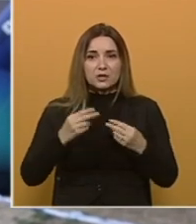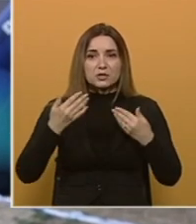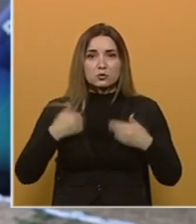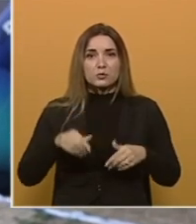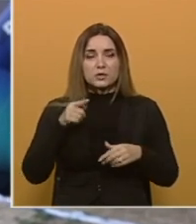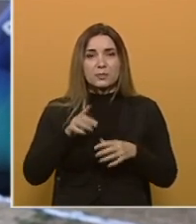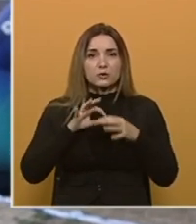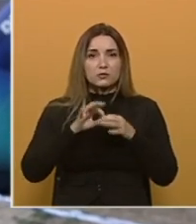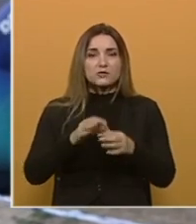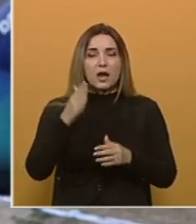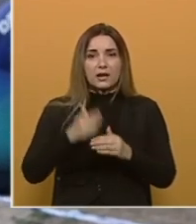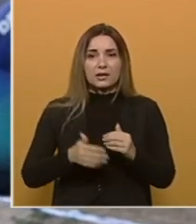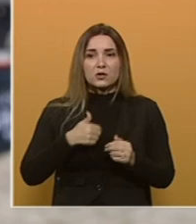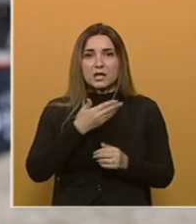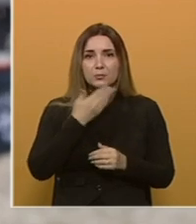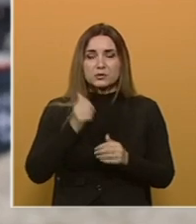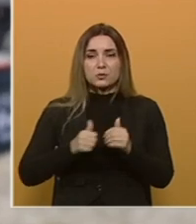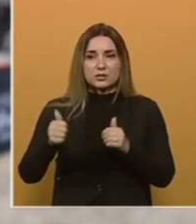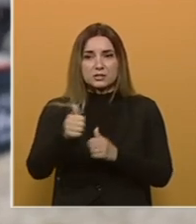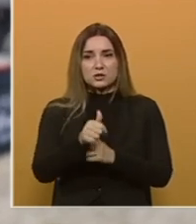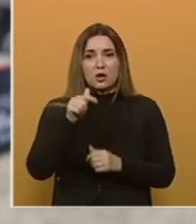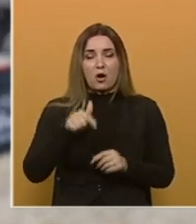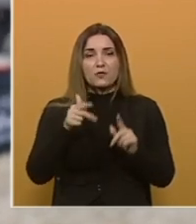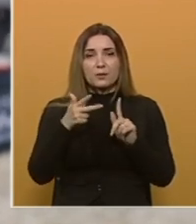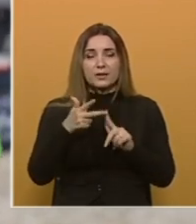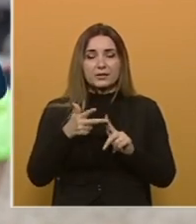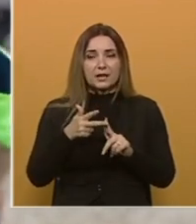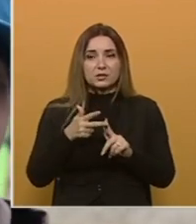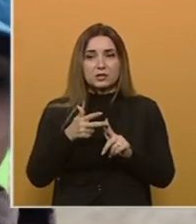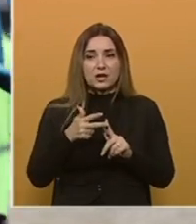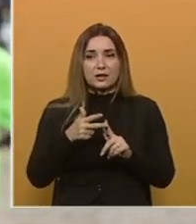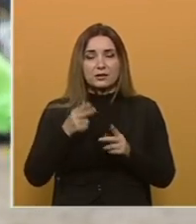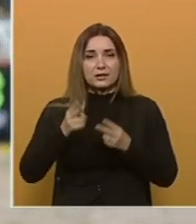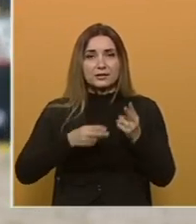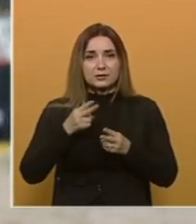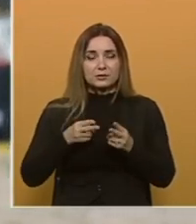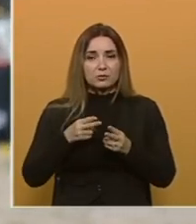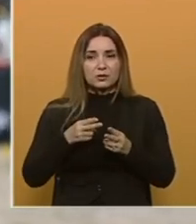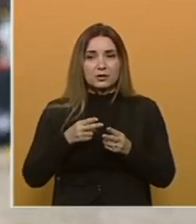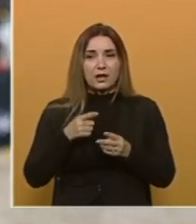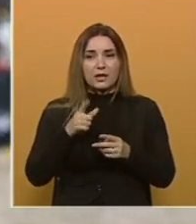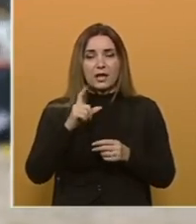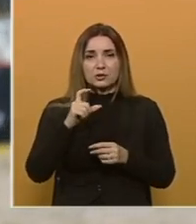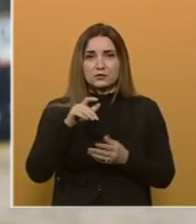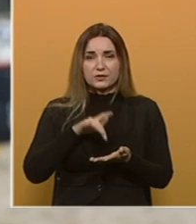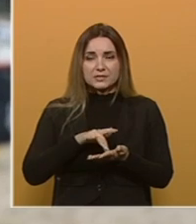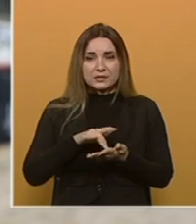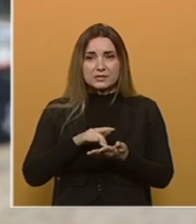izgubio sam tu vocu, ali sam na kraju uspio stići ga. Ovo mi je treća ova trail utrka na Čvrsnici.